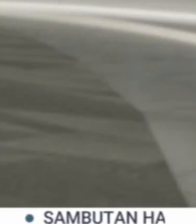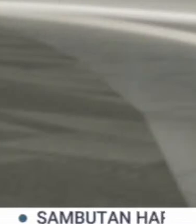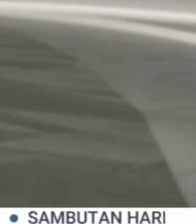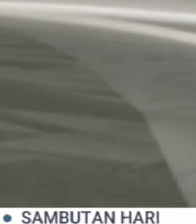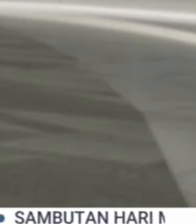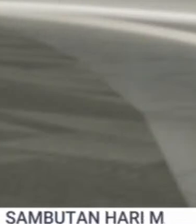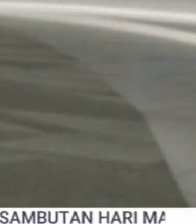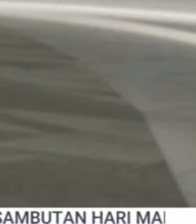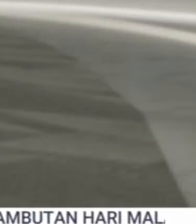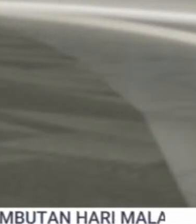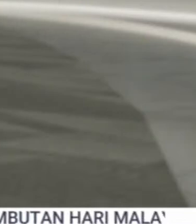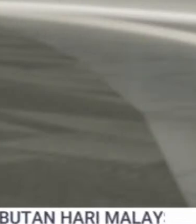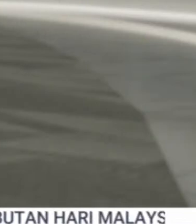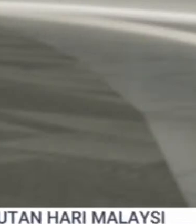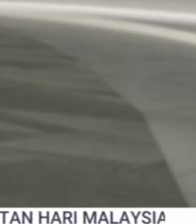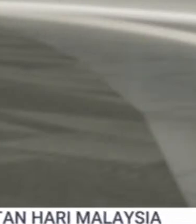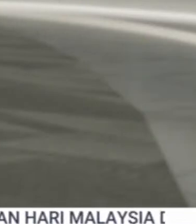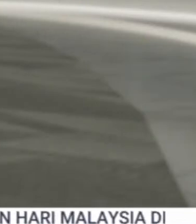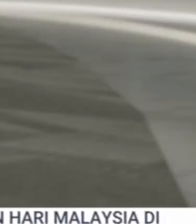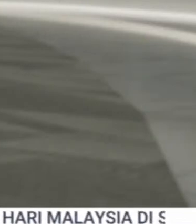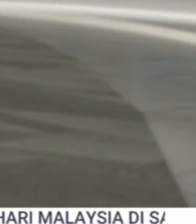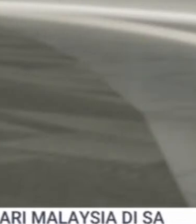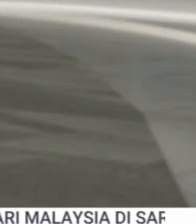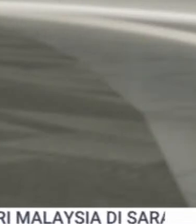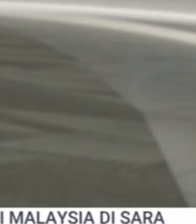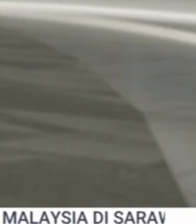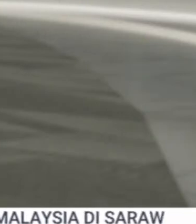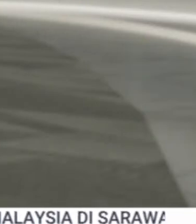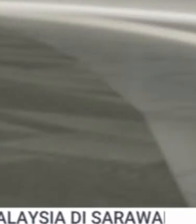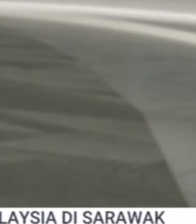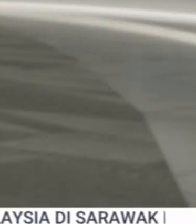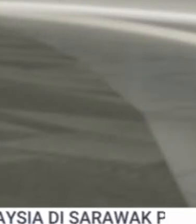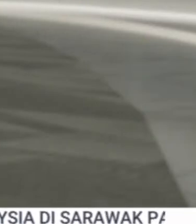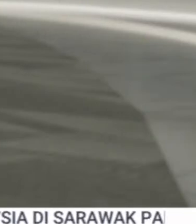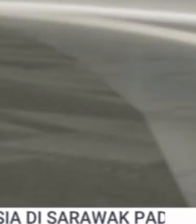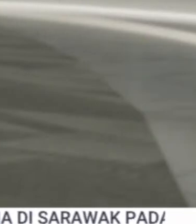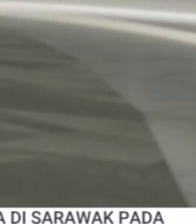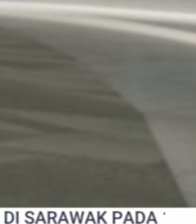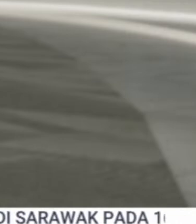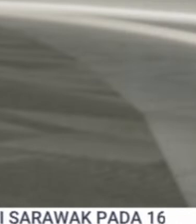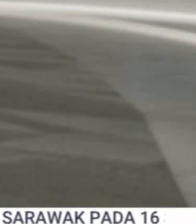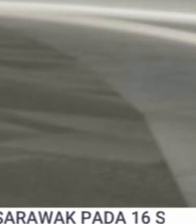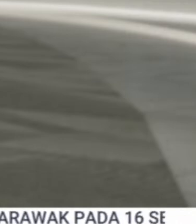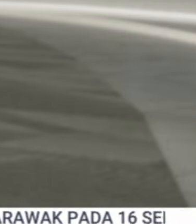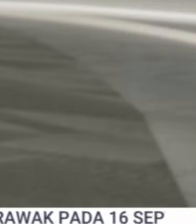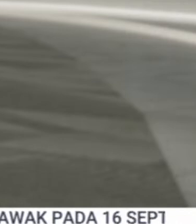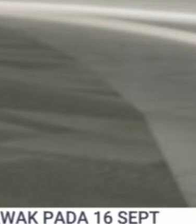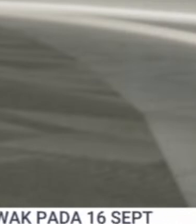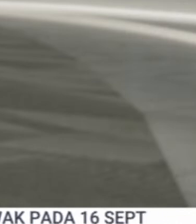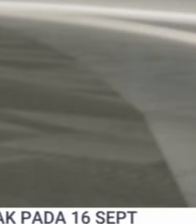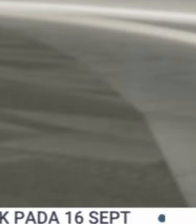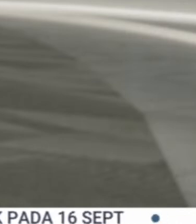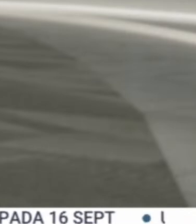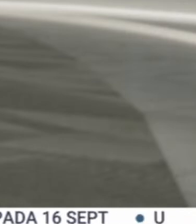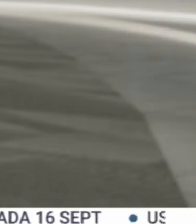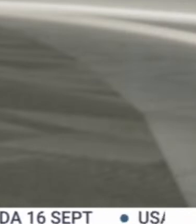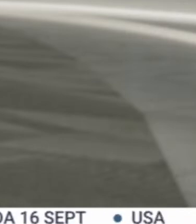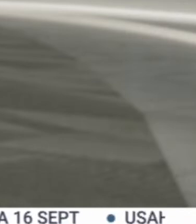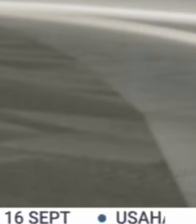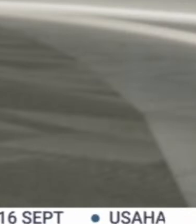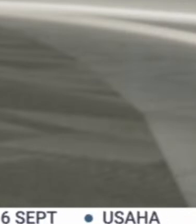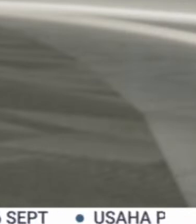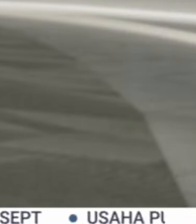Saudara Kanta 744 berakhir di sini menyusul selepas ini berita perdana bersama Azam Husin dan Hazel Dasman